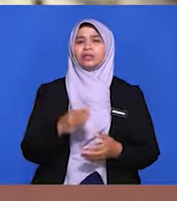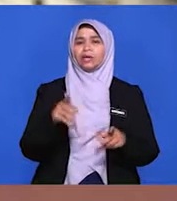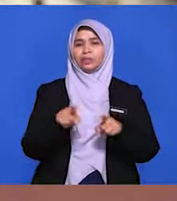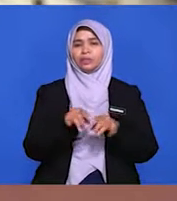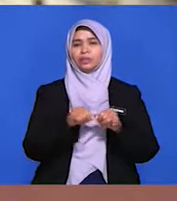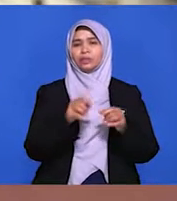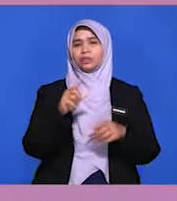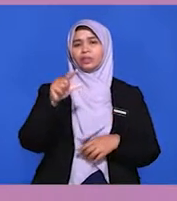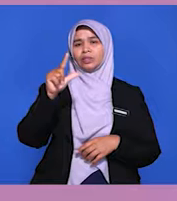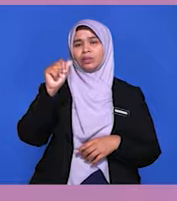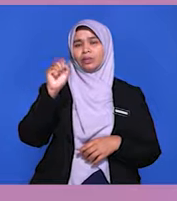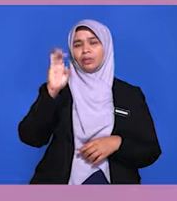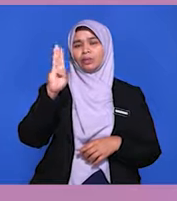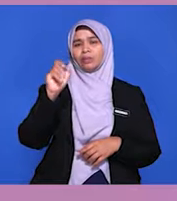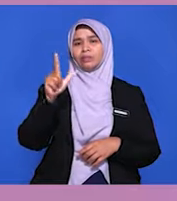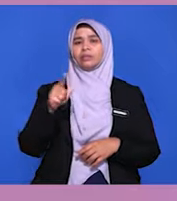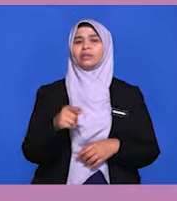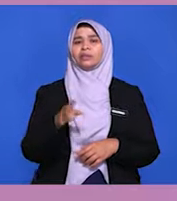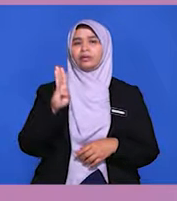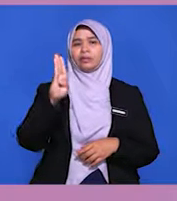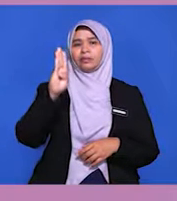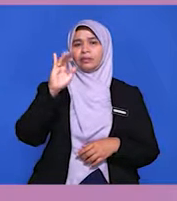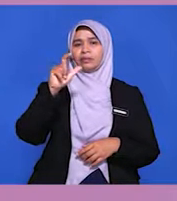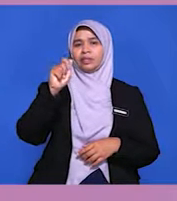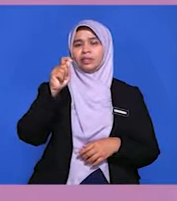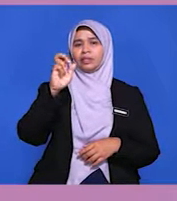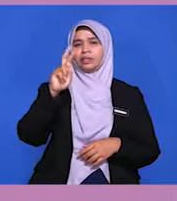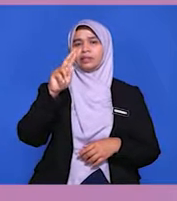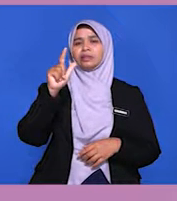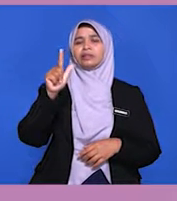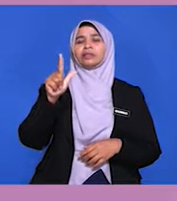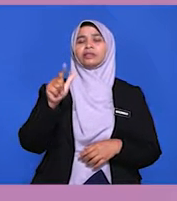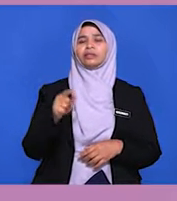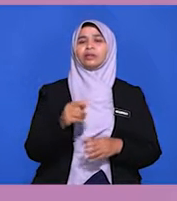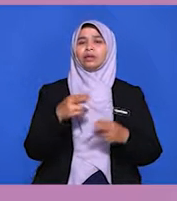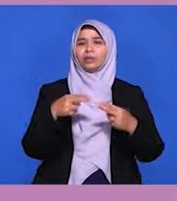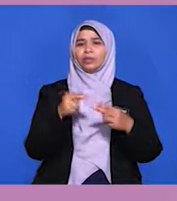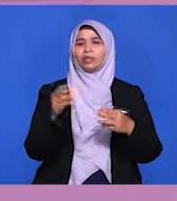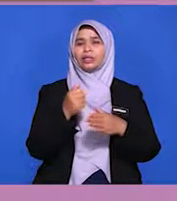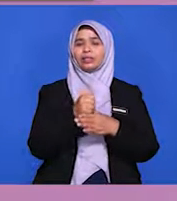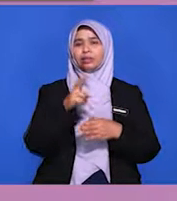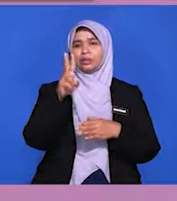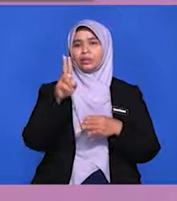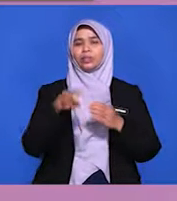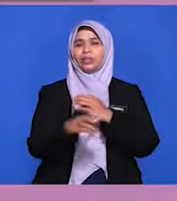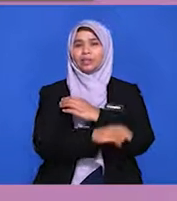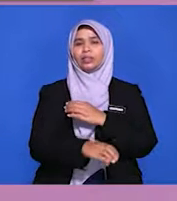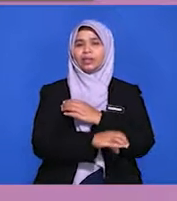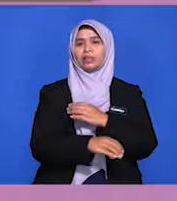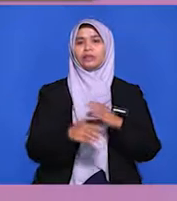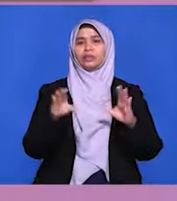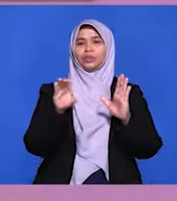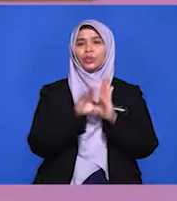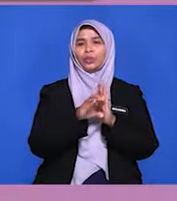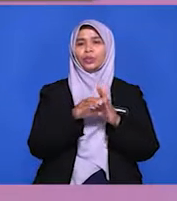di peringkat global. Hubungan bilateral ialah hubungan antara dua buah negara. Sebagai contoh, hubungan Malaysia